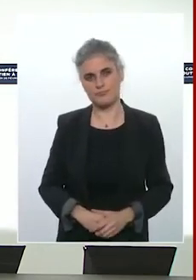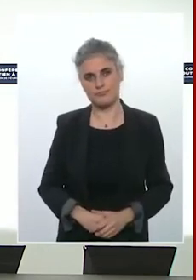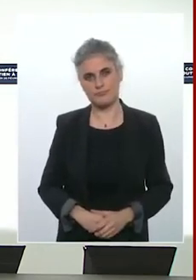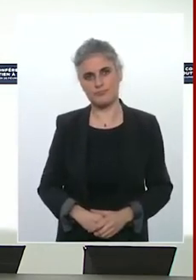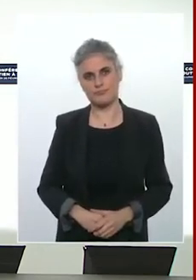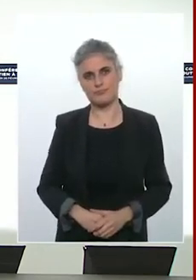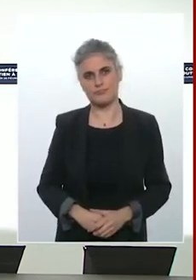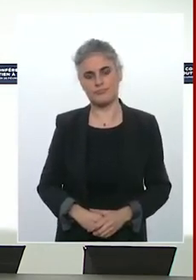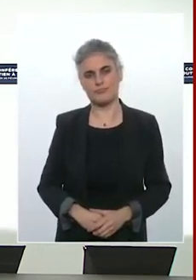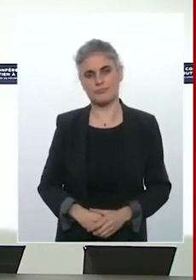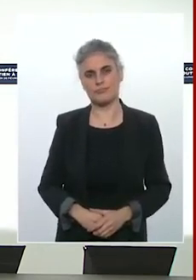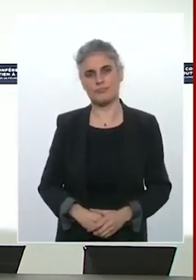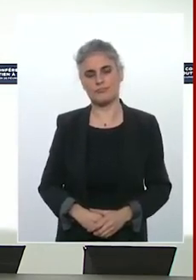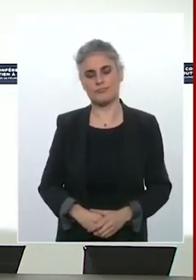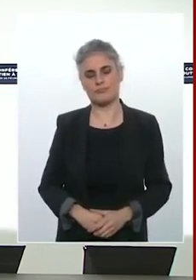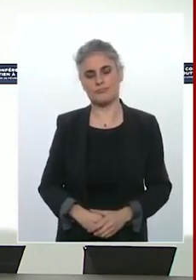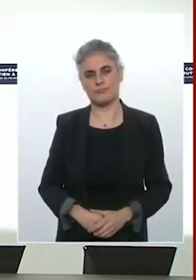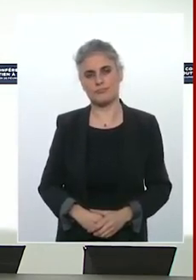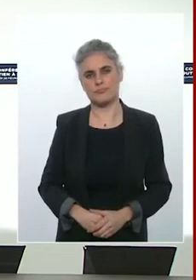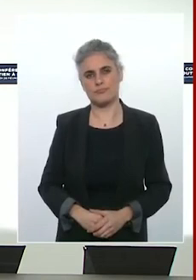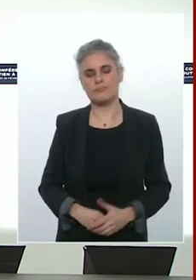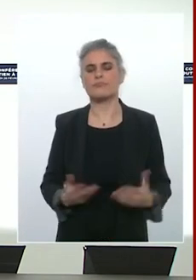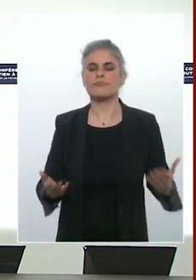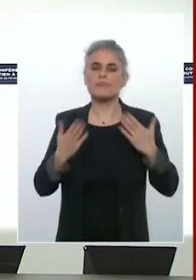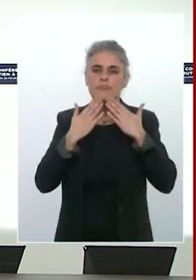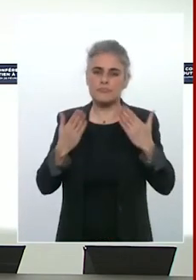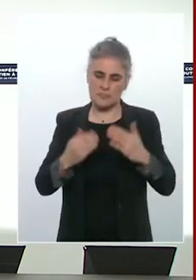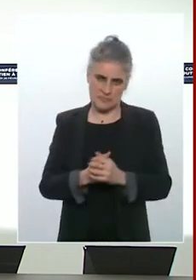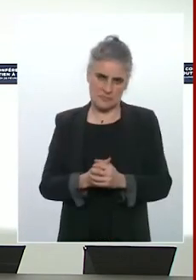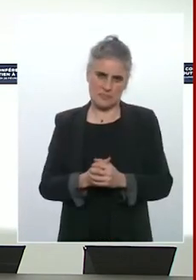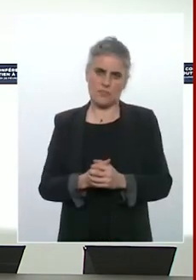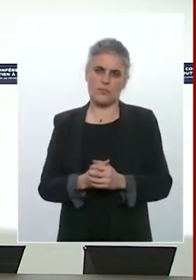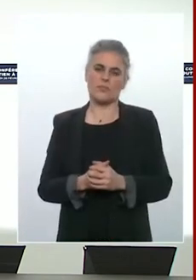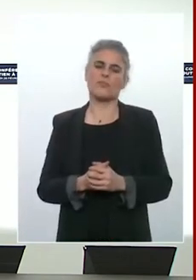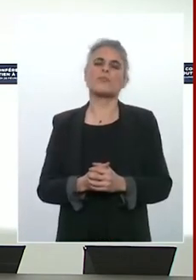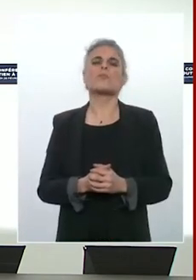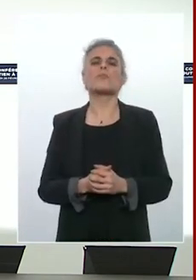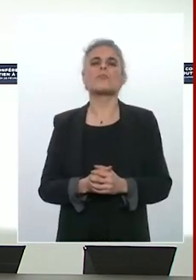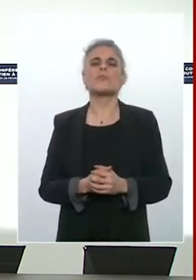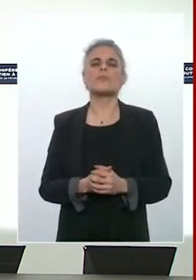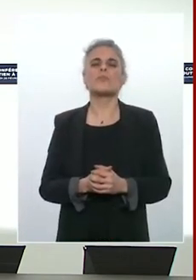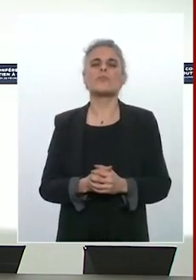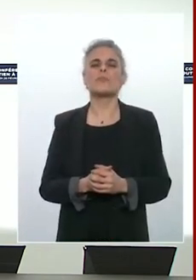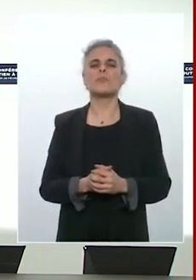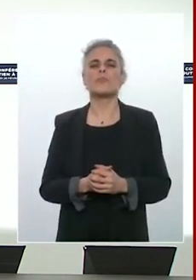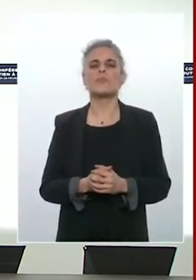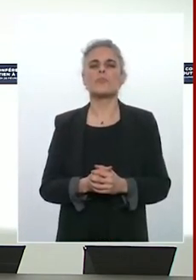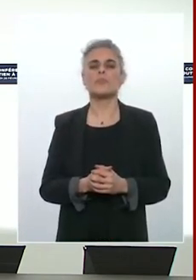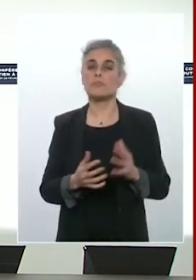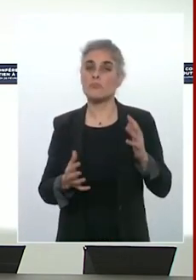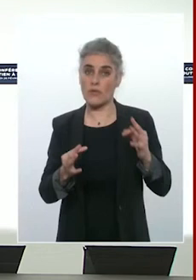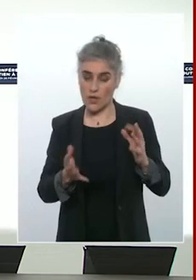Philippe Ricard pour Journal de Le Monde. Bonsoir. À propos de l'envoi éventuel de troupes au sol, vous dites que ça a été